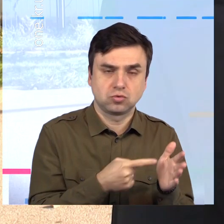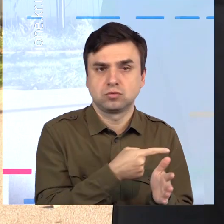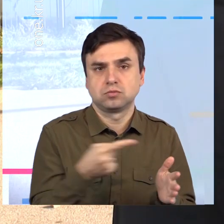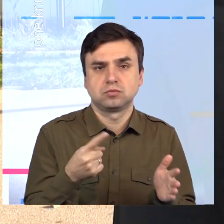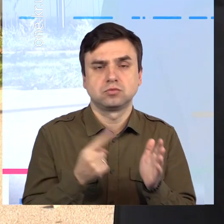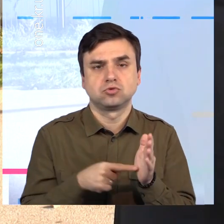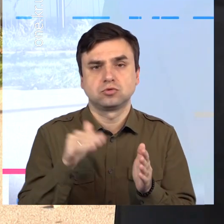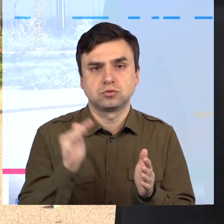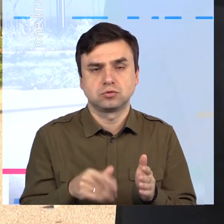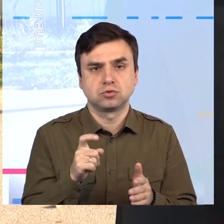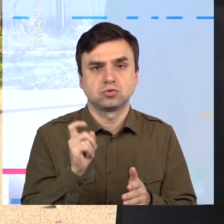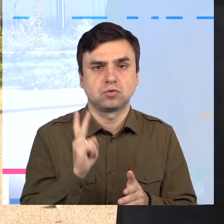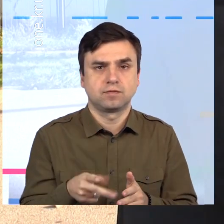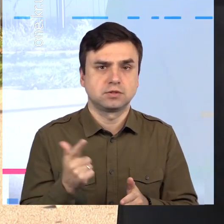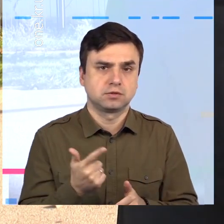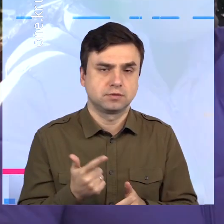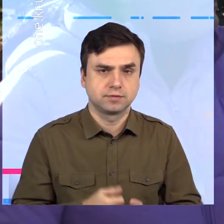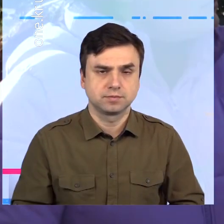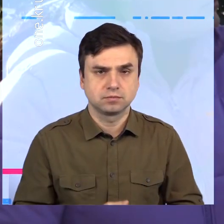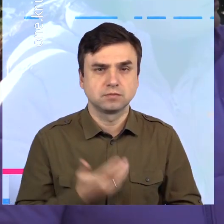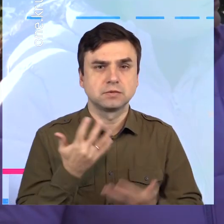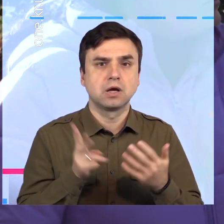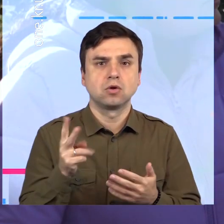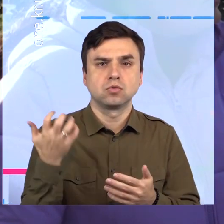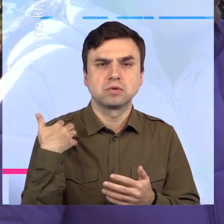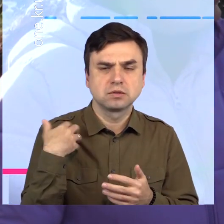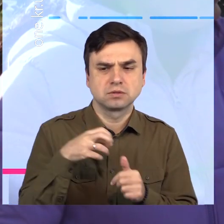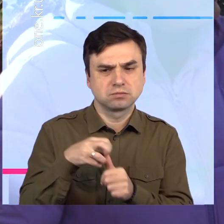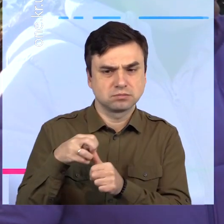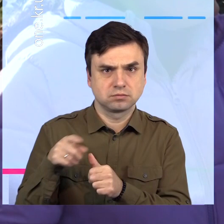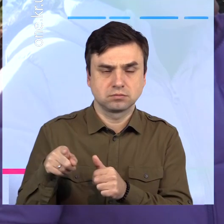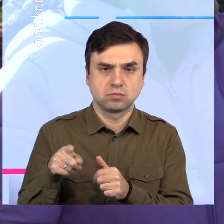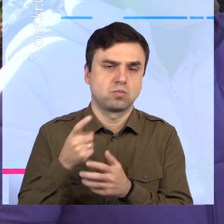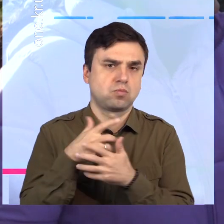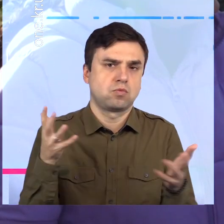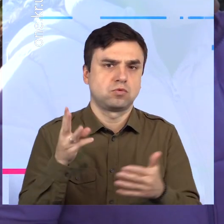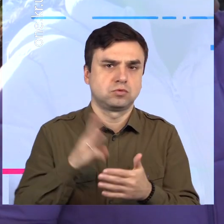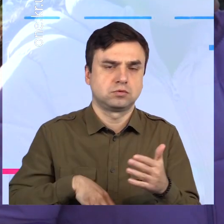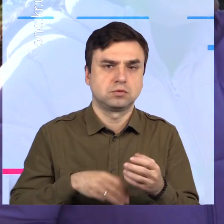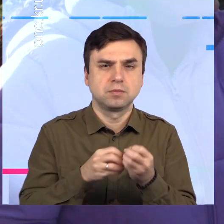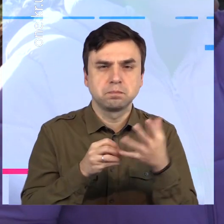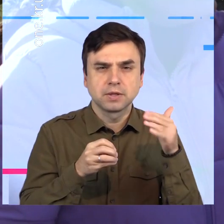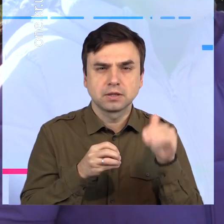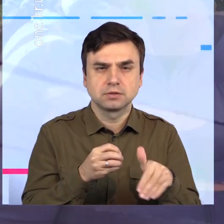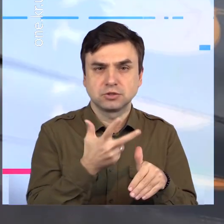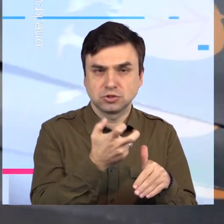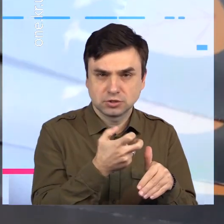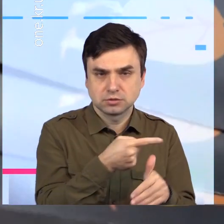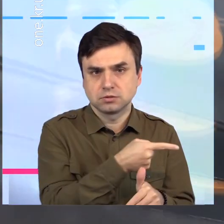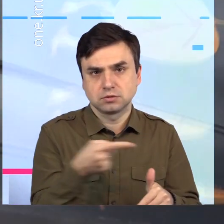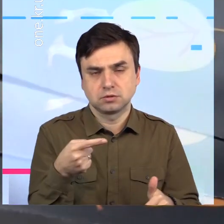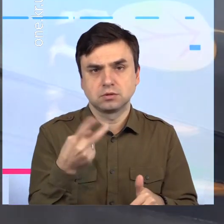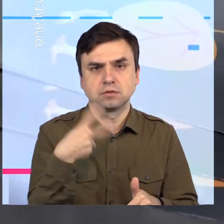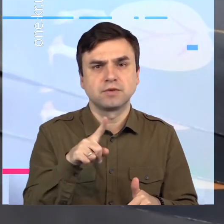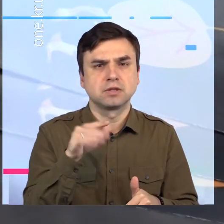гривень до 6020 гривень. А посадові особи і того більше – від 15300 гривень до